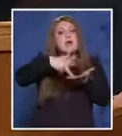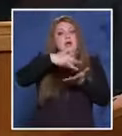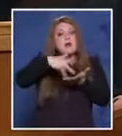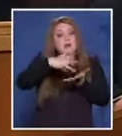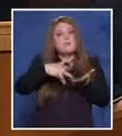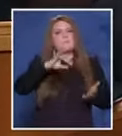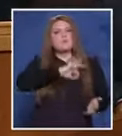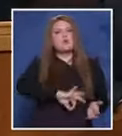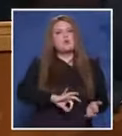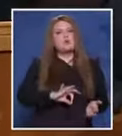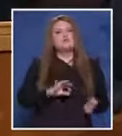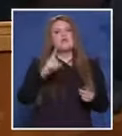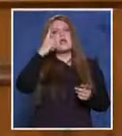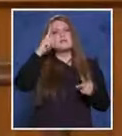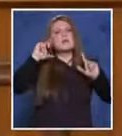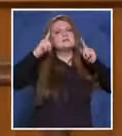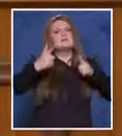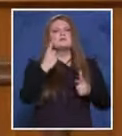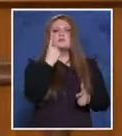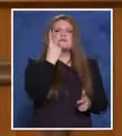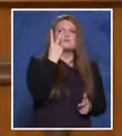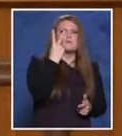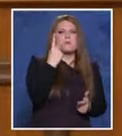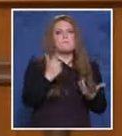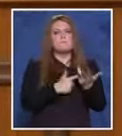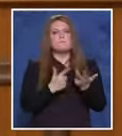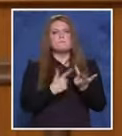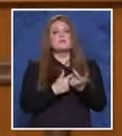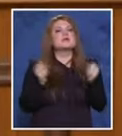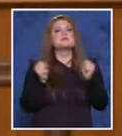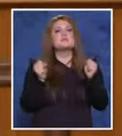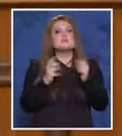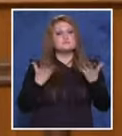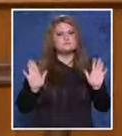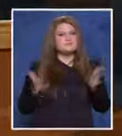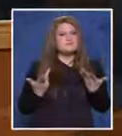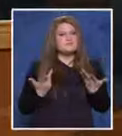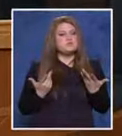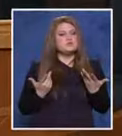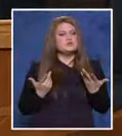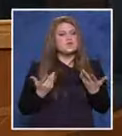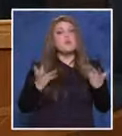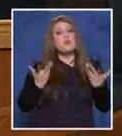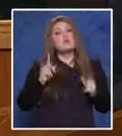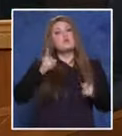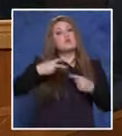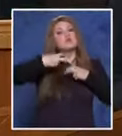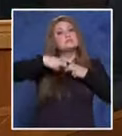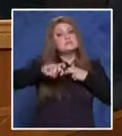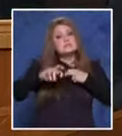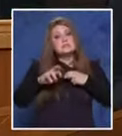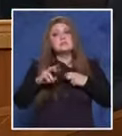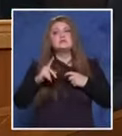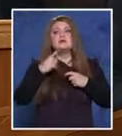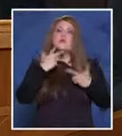получавате един-два пъти седмишно. Да, минава един от А зимата какво става? Когато може да излезе хляба,